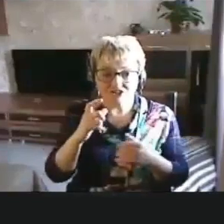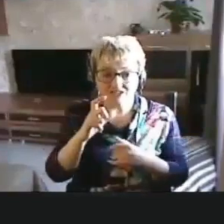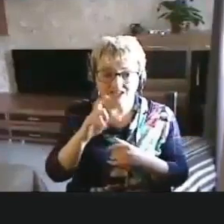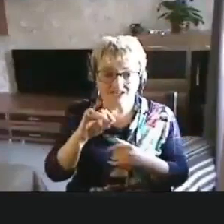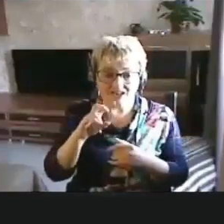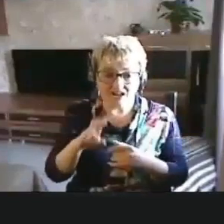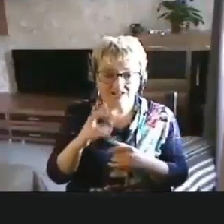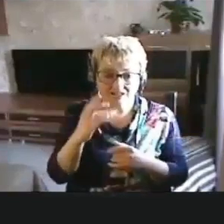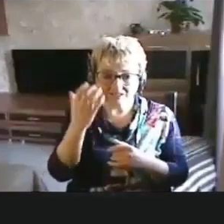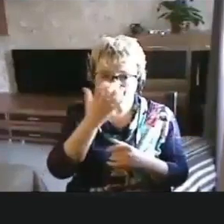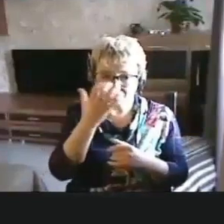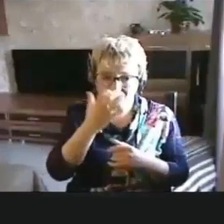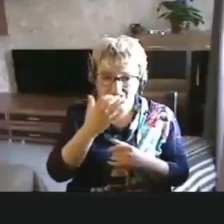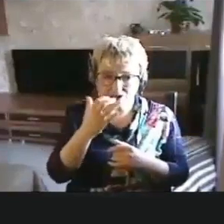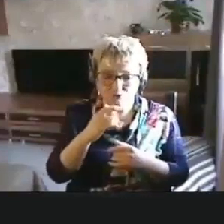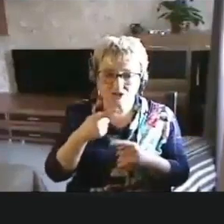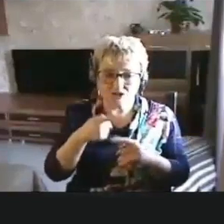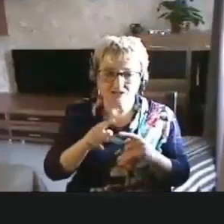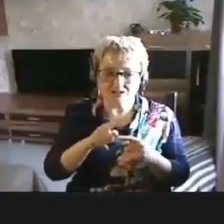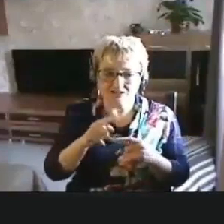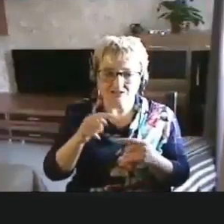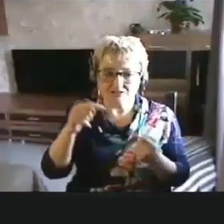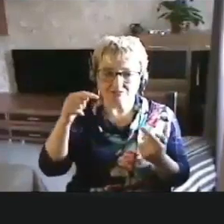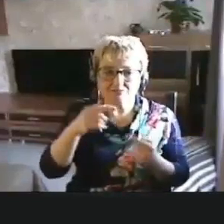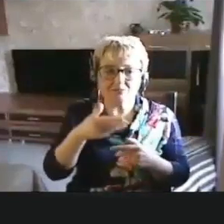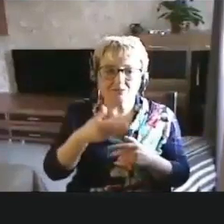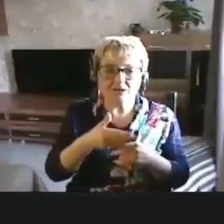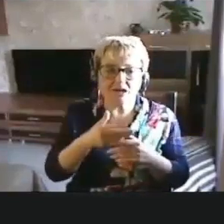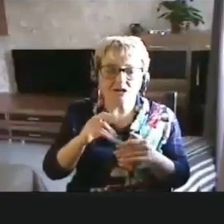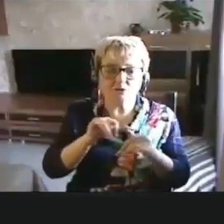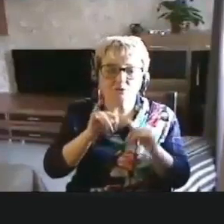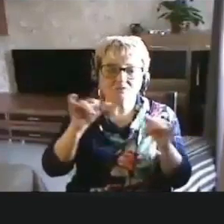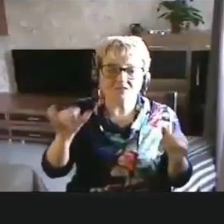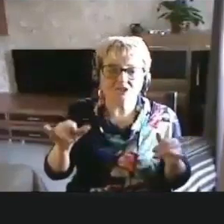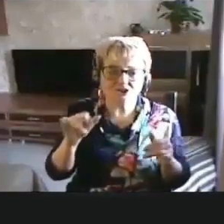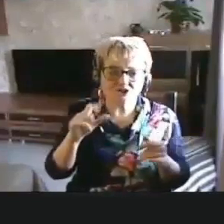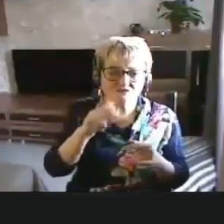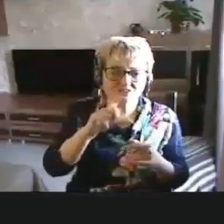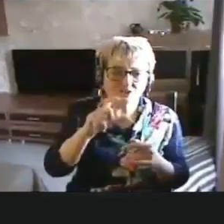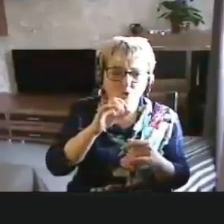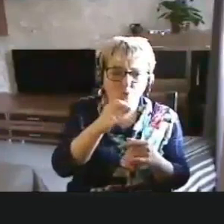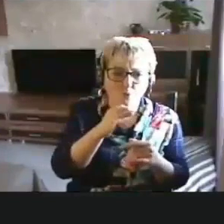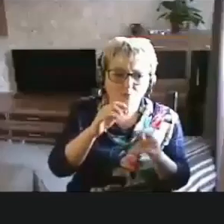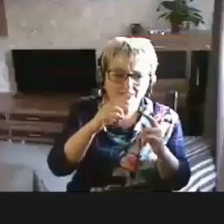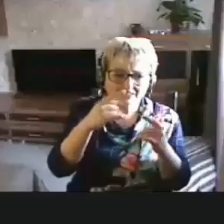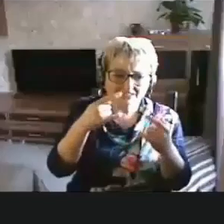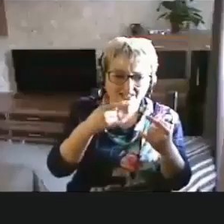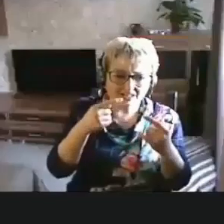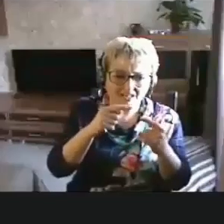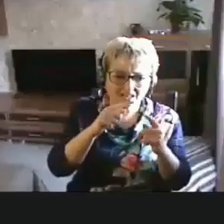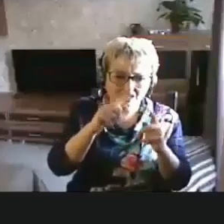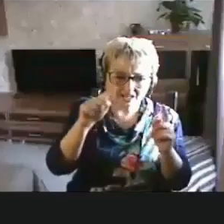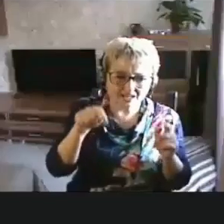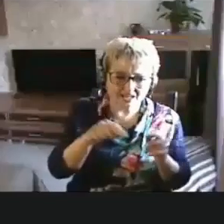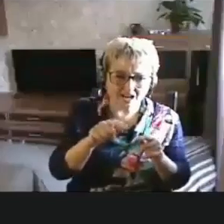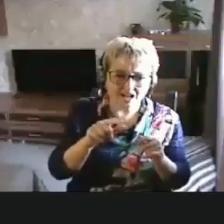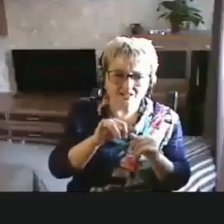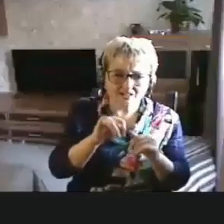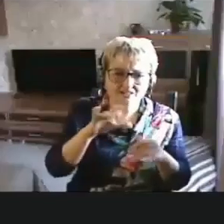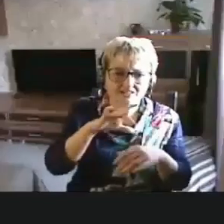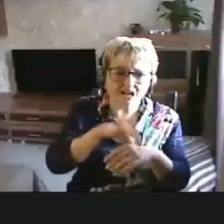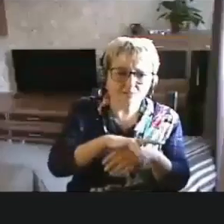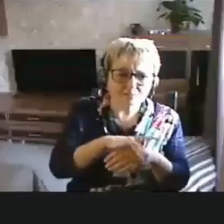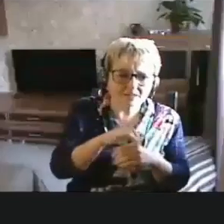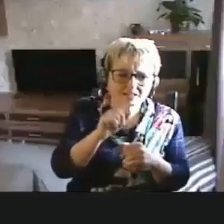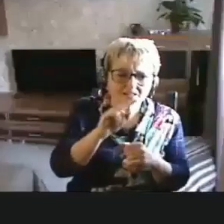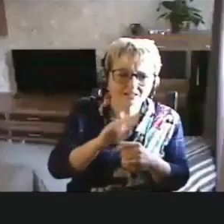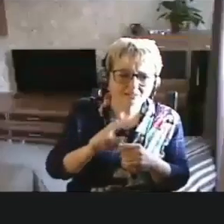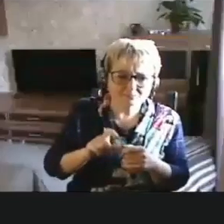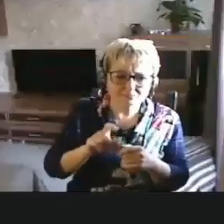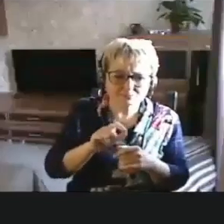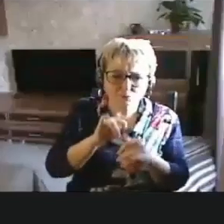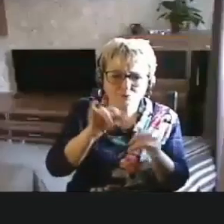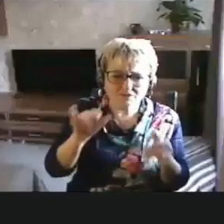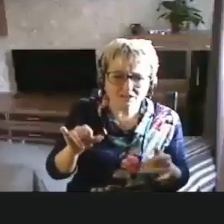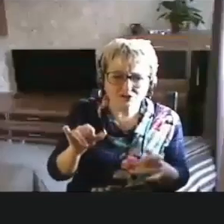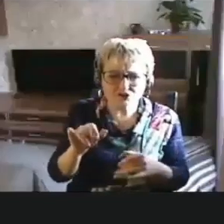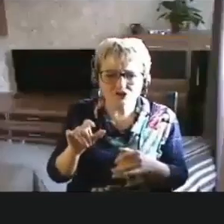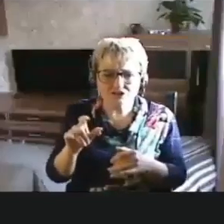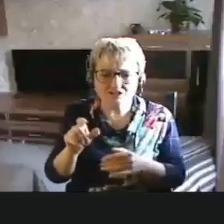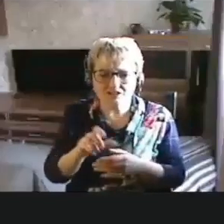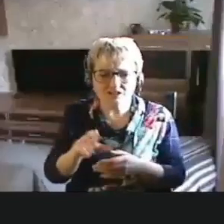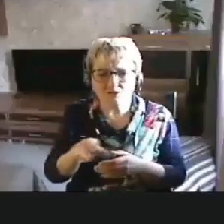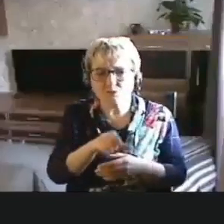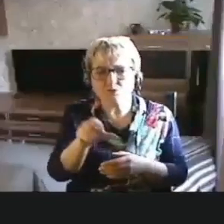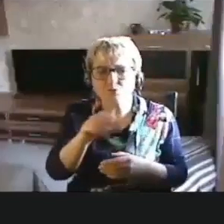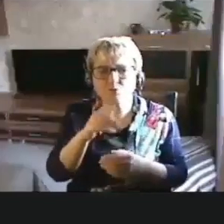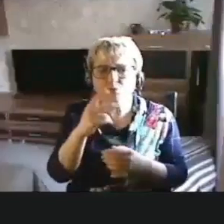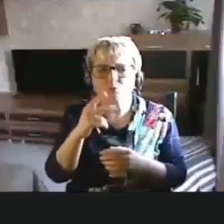слабовидящим людям увеличивать ту или иную область экрана, сделать более заметными указатели мыши, исключить из